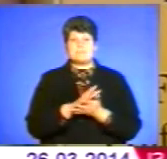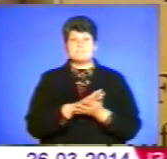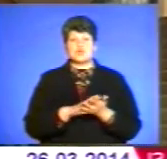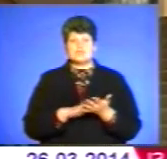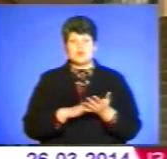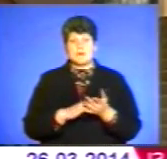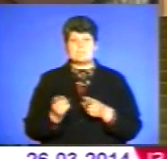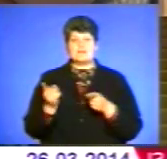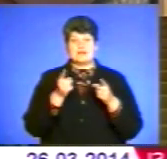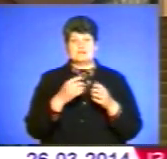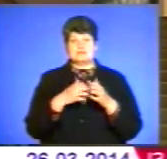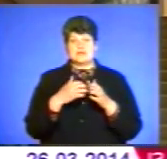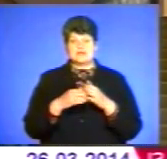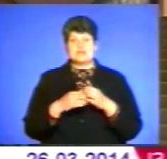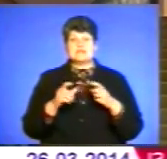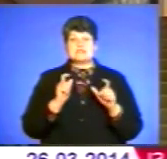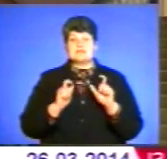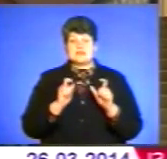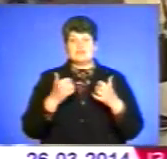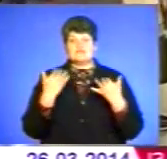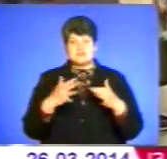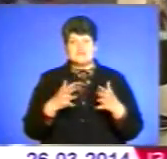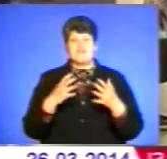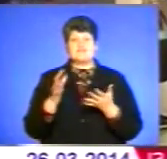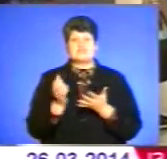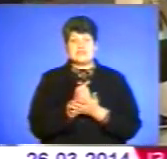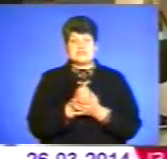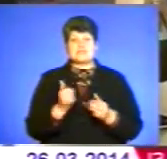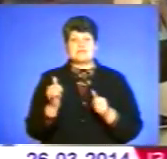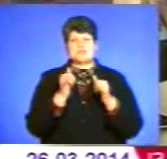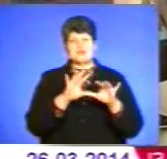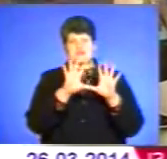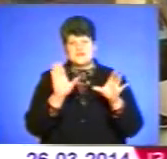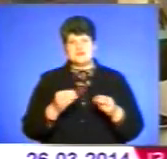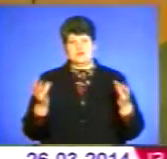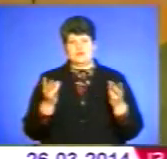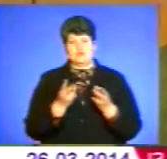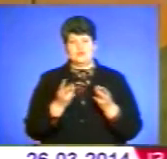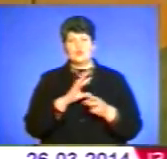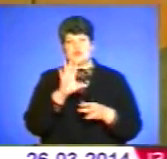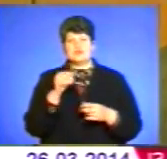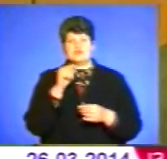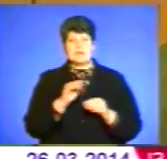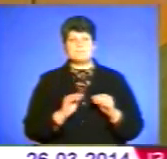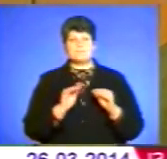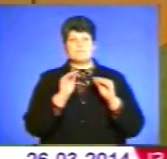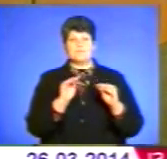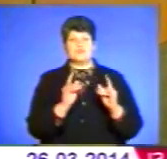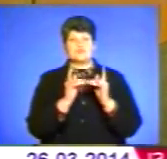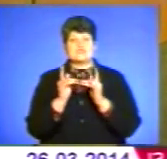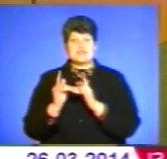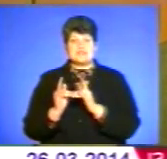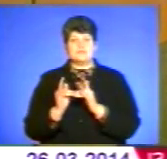посеред семестру. Проте новоприбулих вже встигли забезпечити усім необхідним. Всі вони поселені в